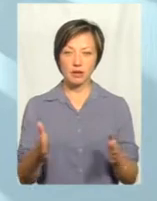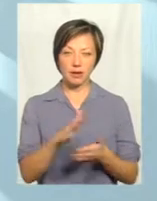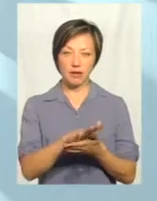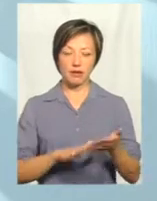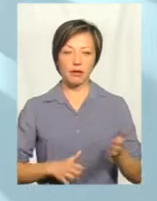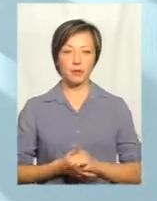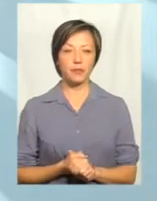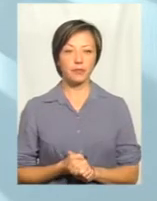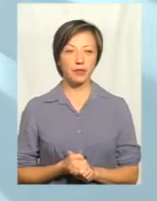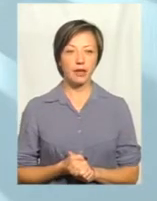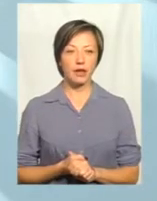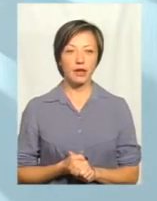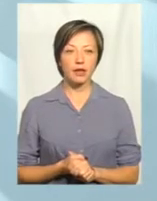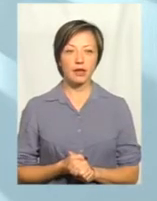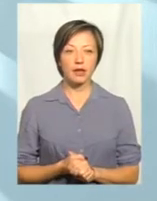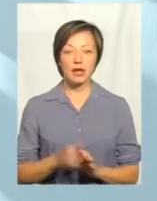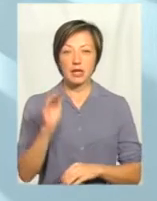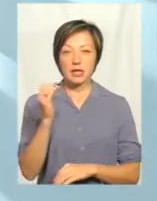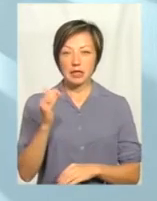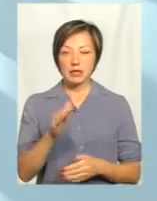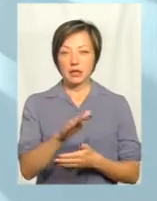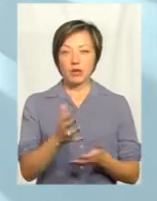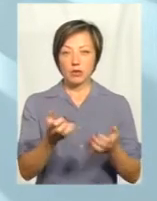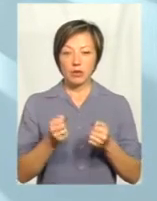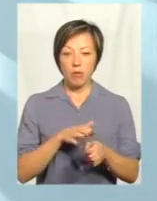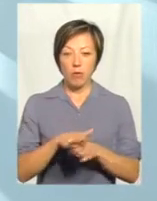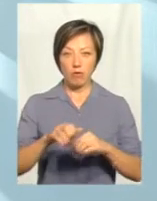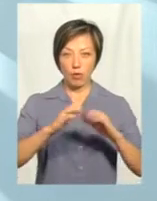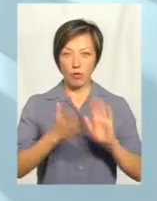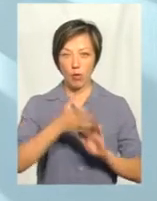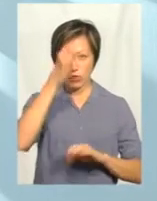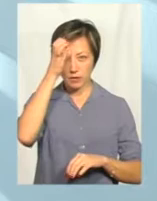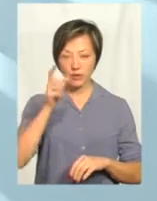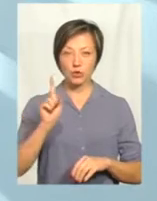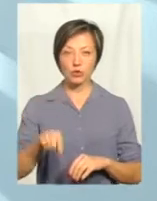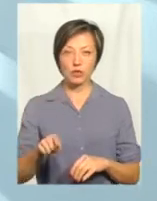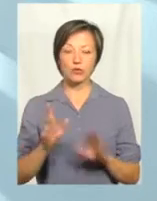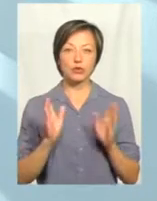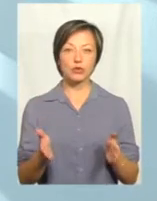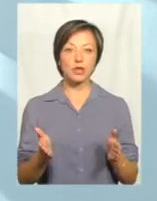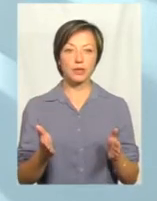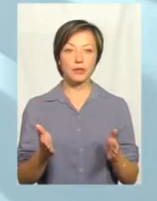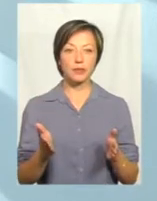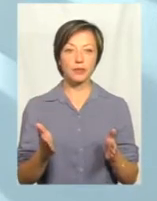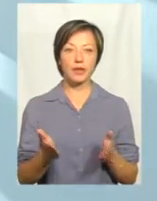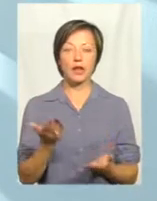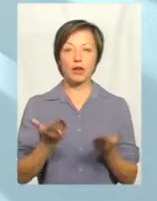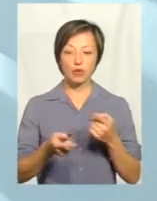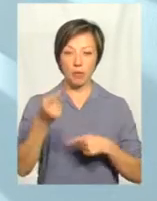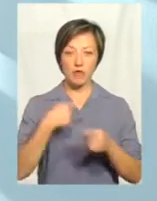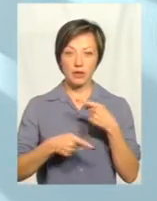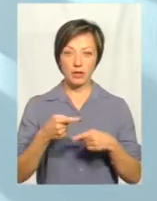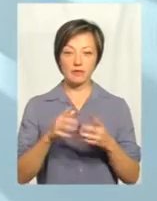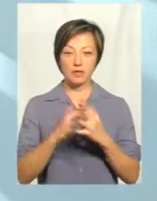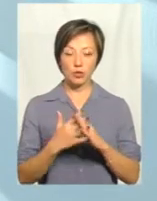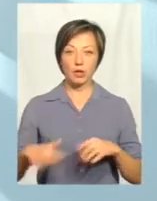далі. Тому дитина отримує повний комплекс освіти. І вона тоді буде, якщо повернеться на